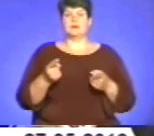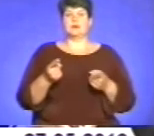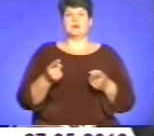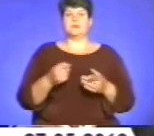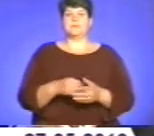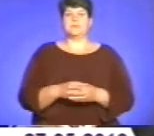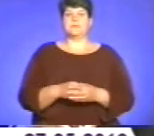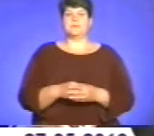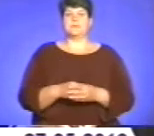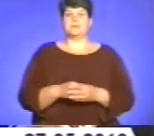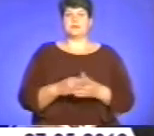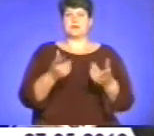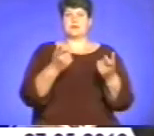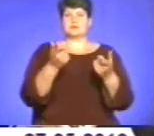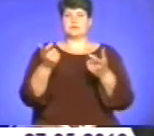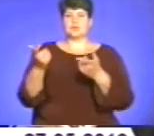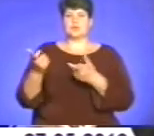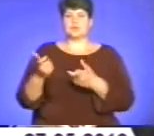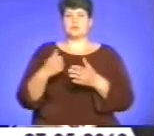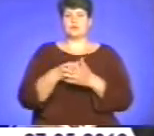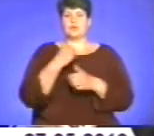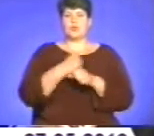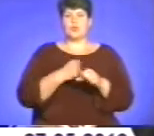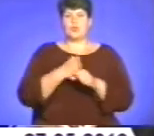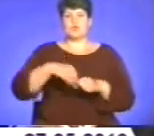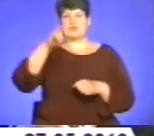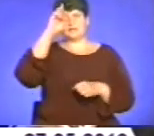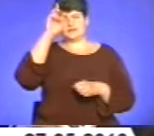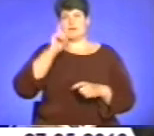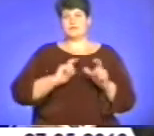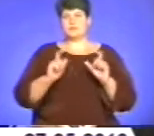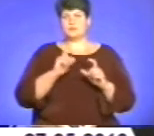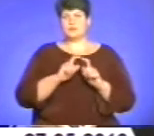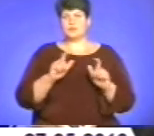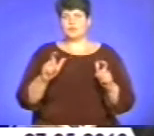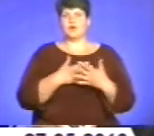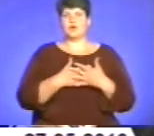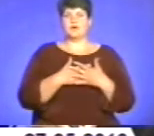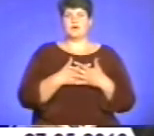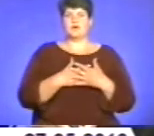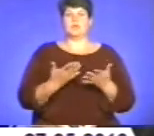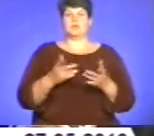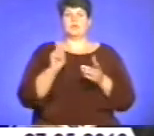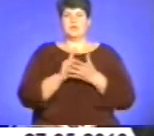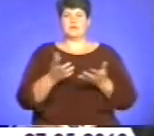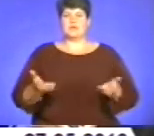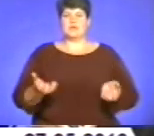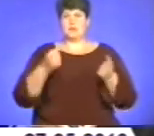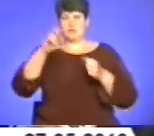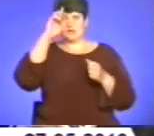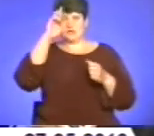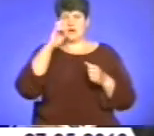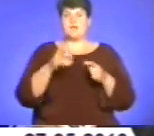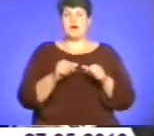залучав Петлюру до роботи в державні інституції, ще громадських, які мали підтримати державу, а деякі